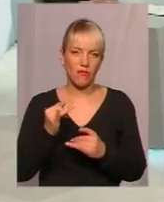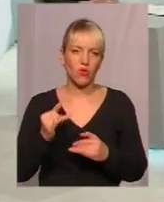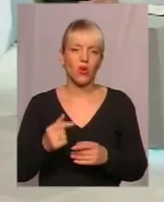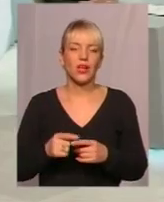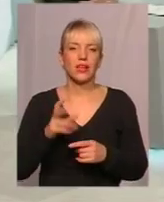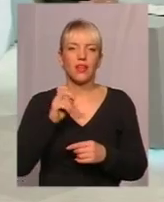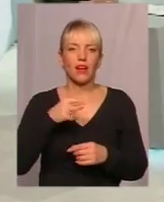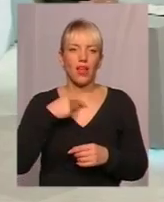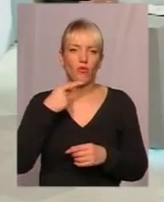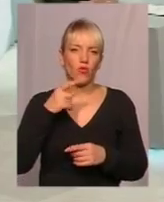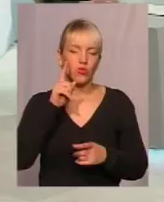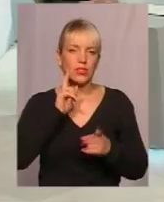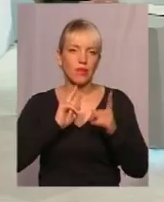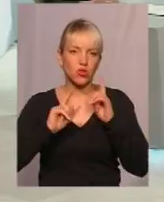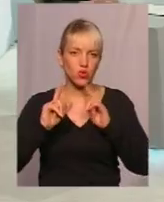дуже багато такого